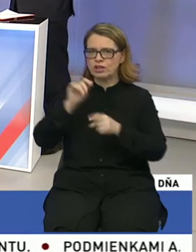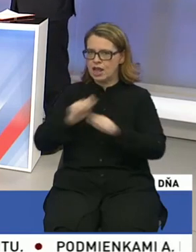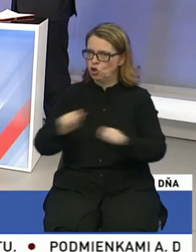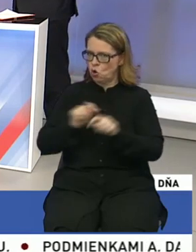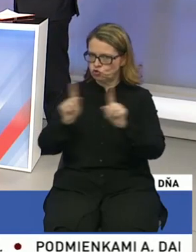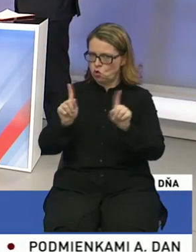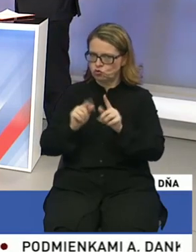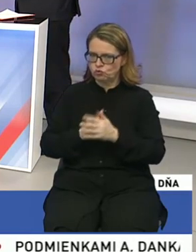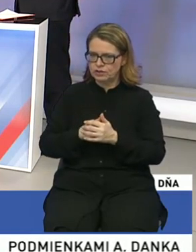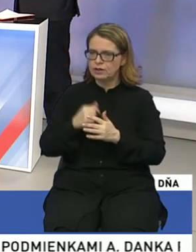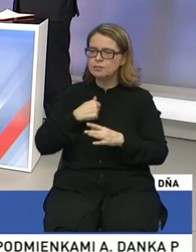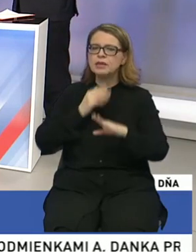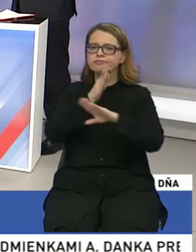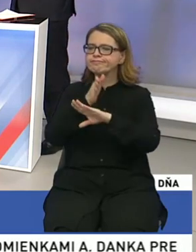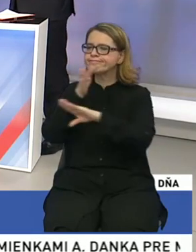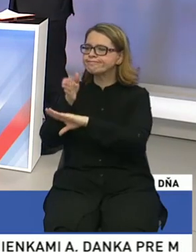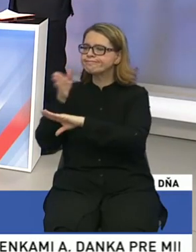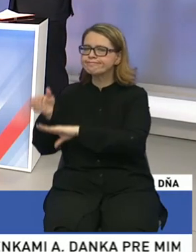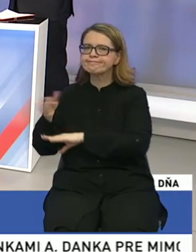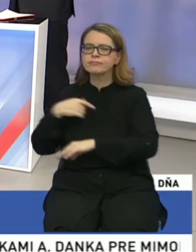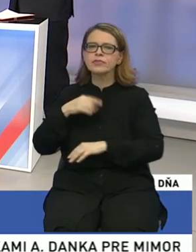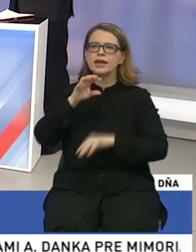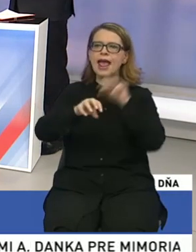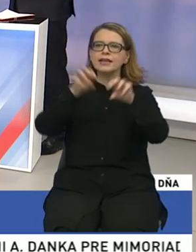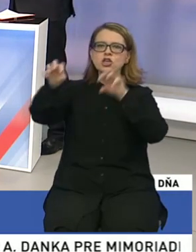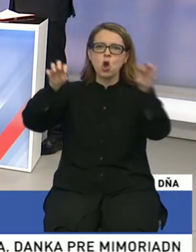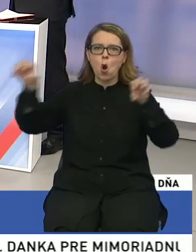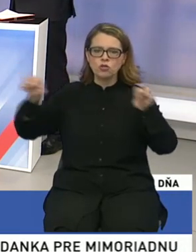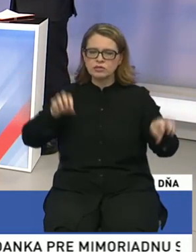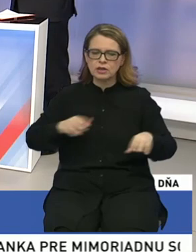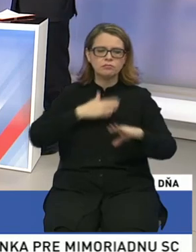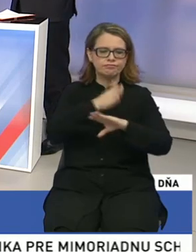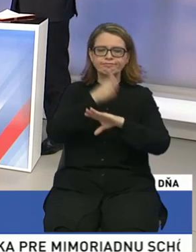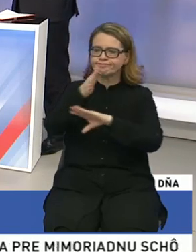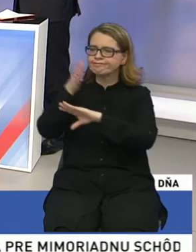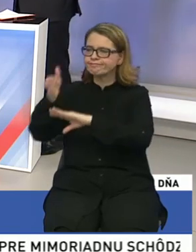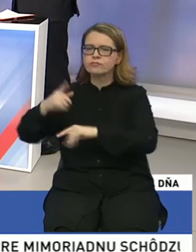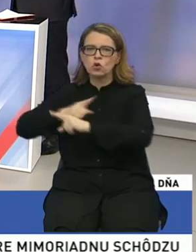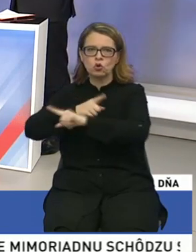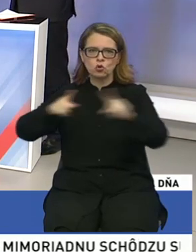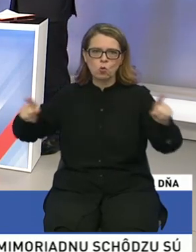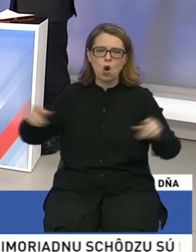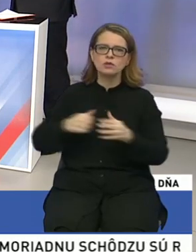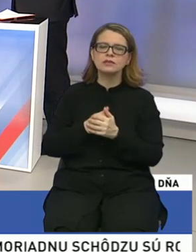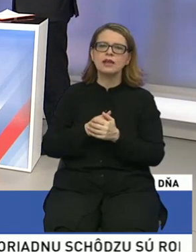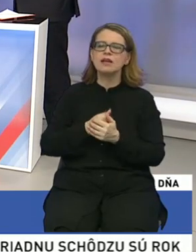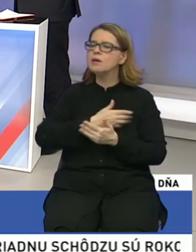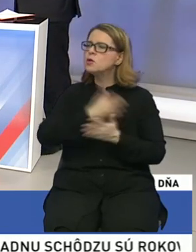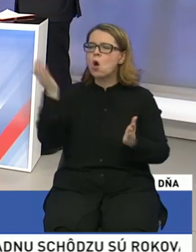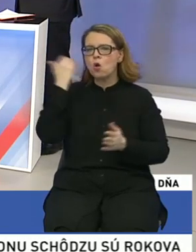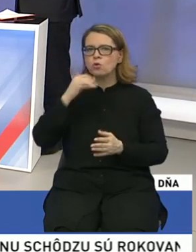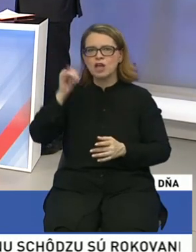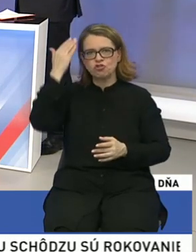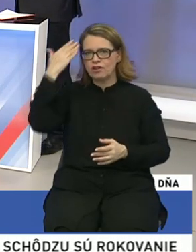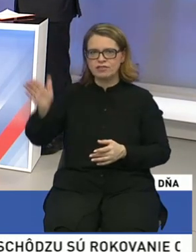My chodíme po regionoch od Žitného ostrova cez Rožňavu, Kráľovských chlmec a po severe Slovenska. Veľa ľudí nevie,